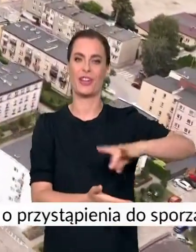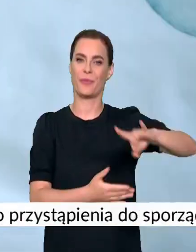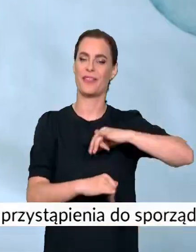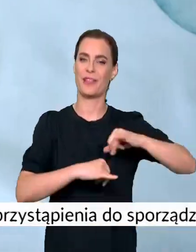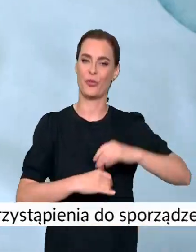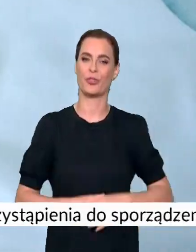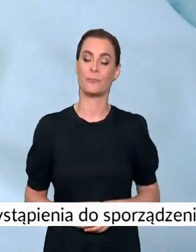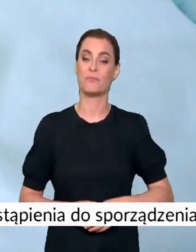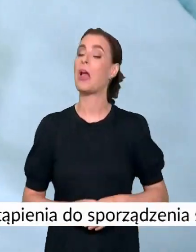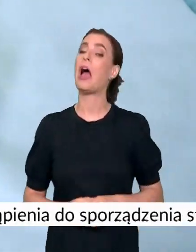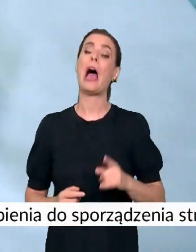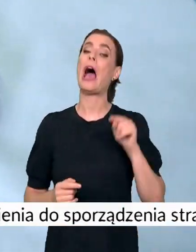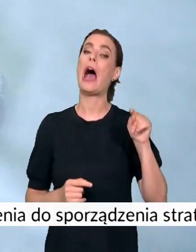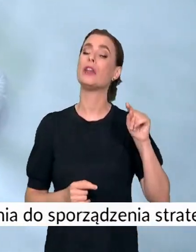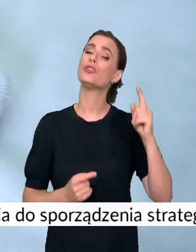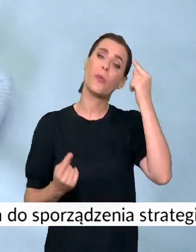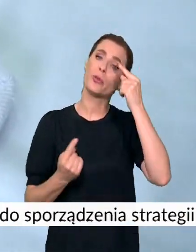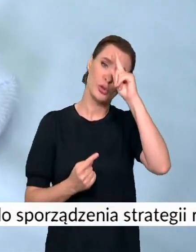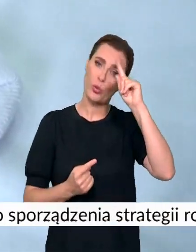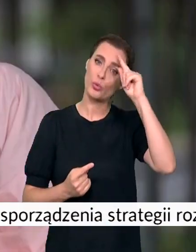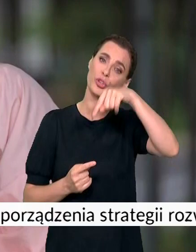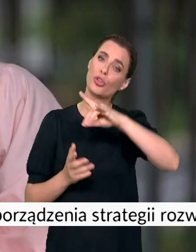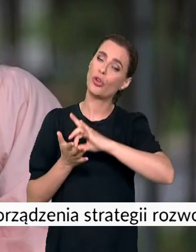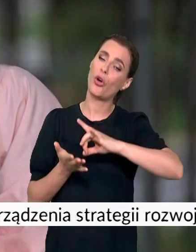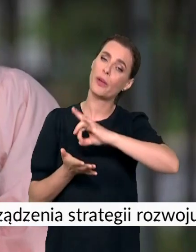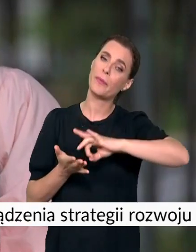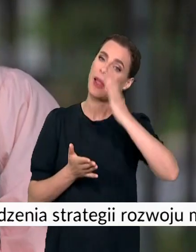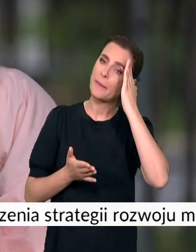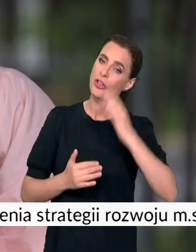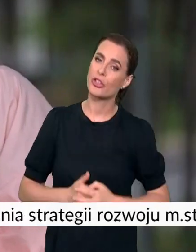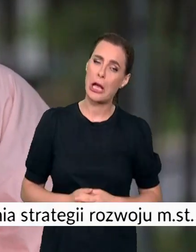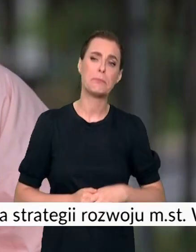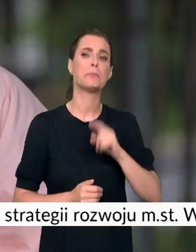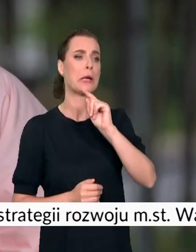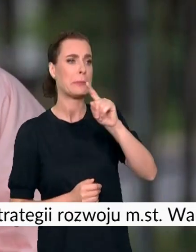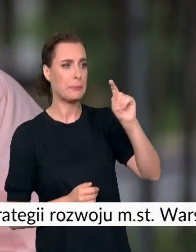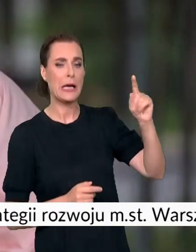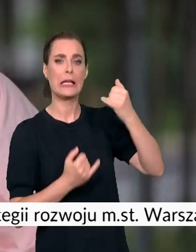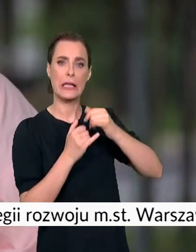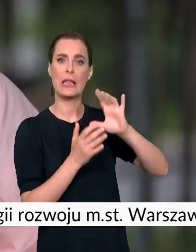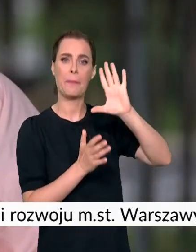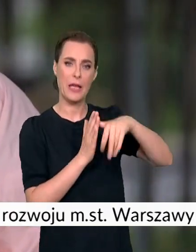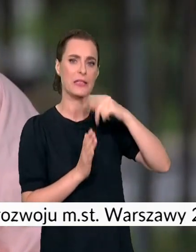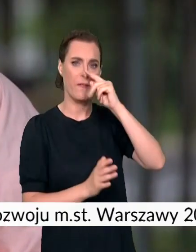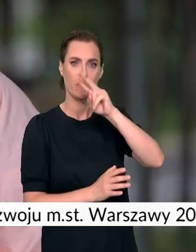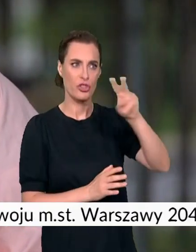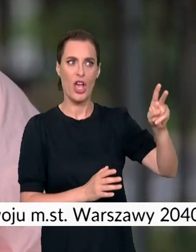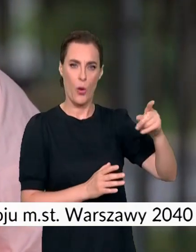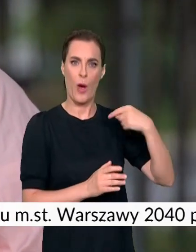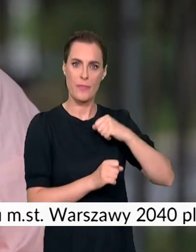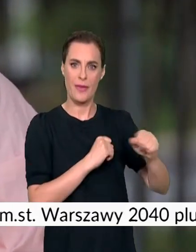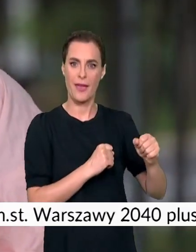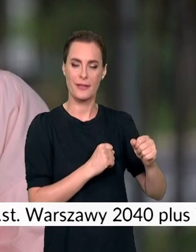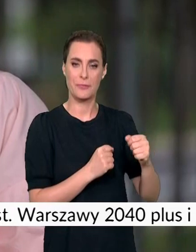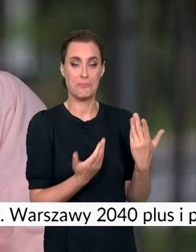samorządem. Co na temat wyprawek sądzą mieszkańcy gminy? Widziałam, że w wielu miastach to fajnie się sprawdza.